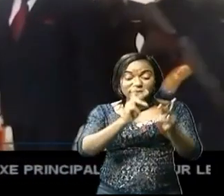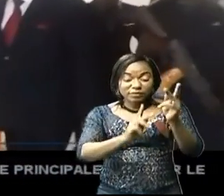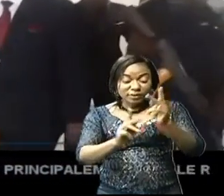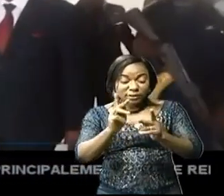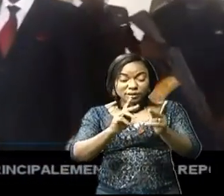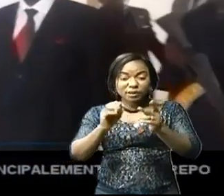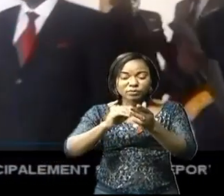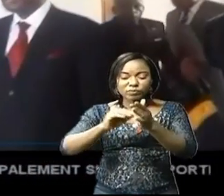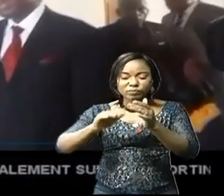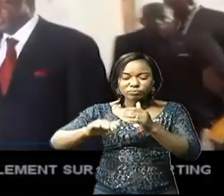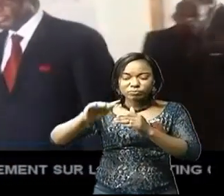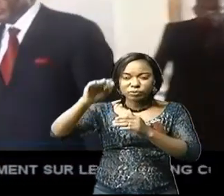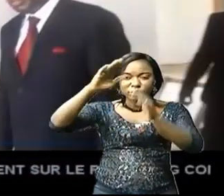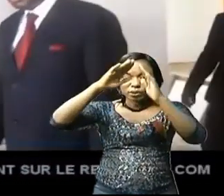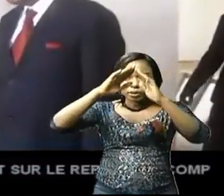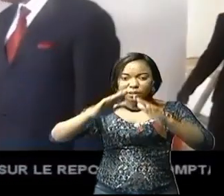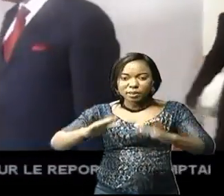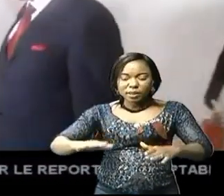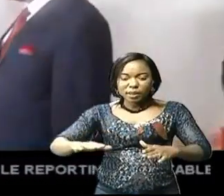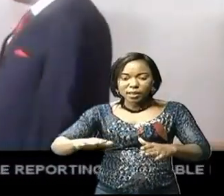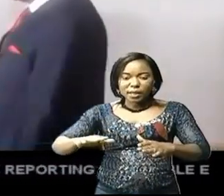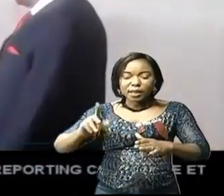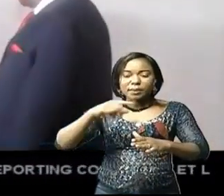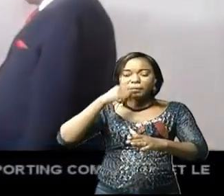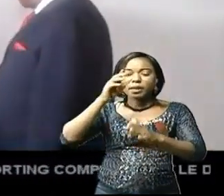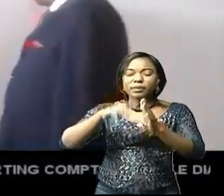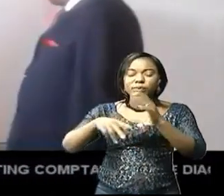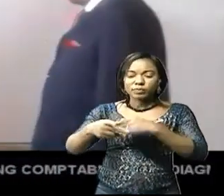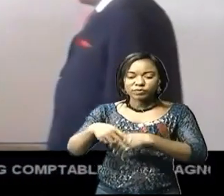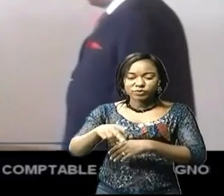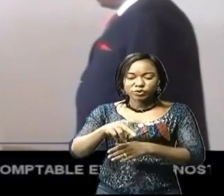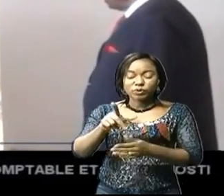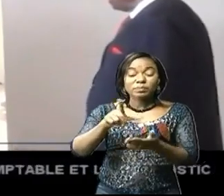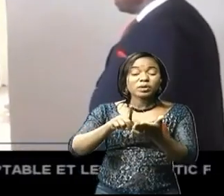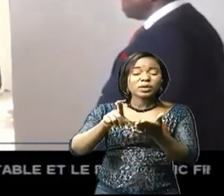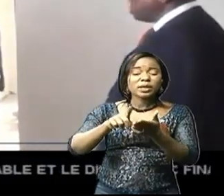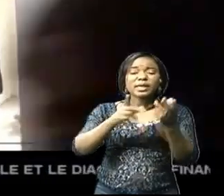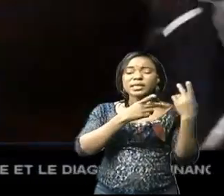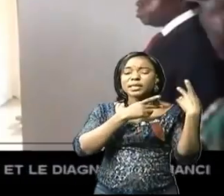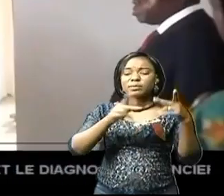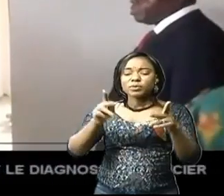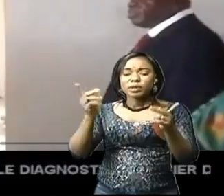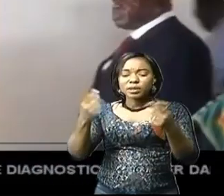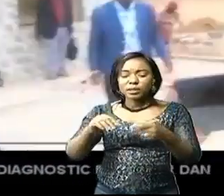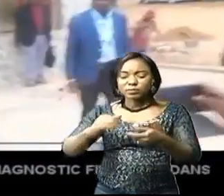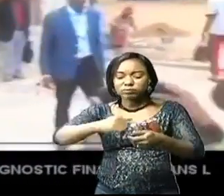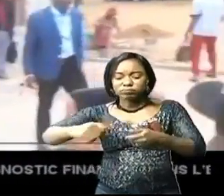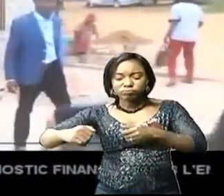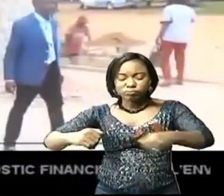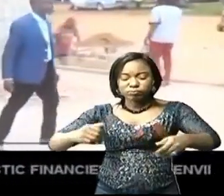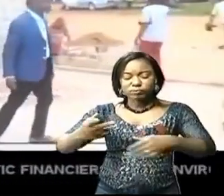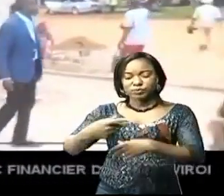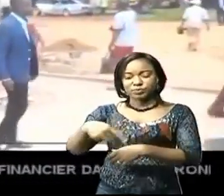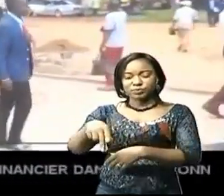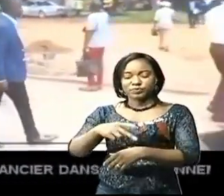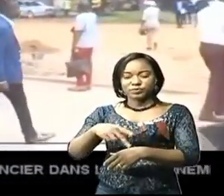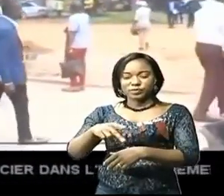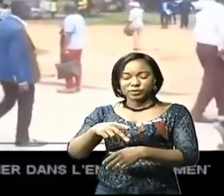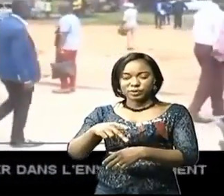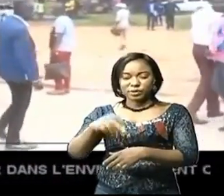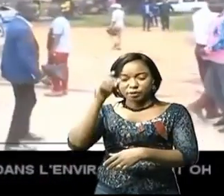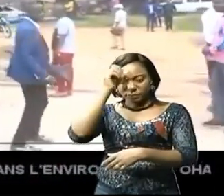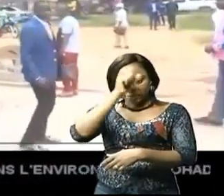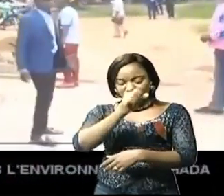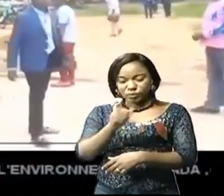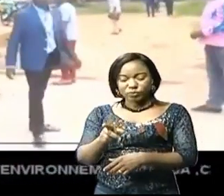du bâtiment de l'assemblée provinciale du Quango, locataire depuis le découpage territorial de la province du Bandundu,